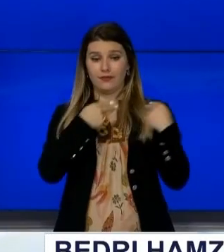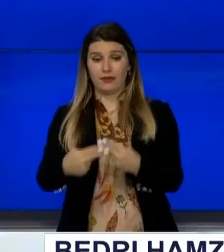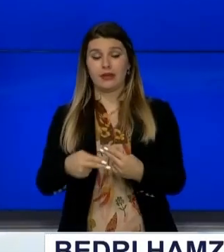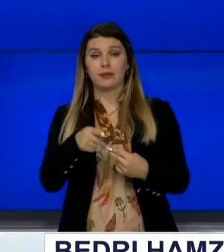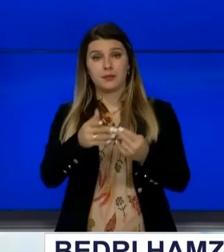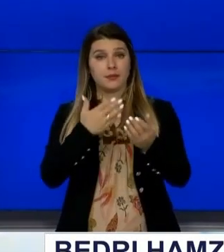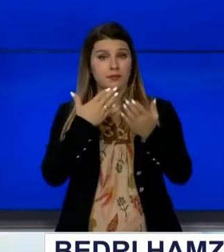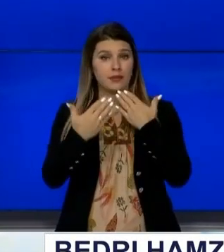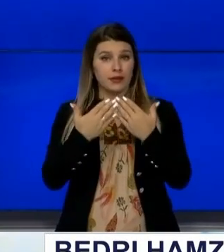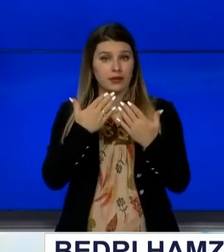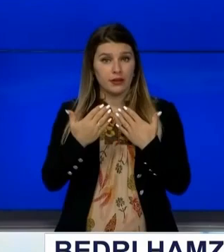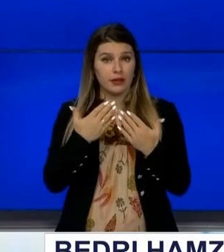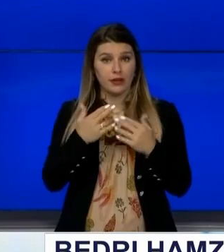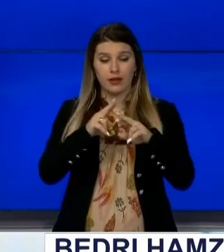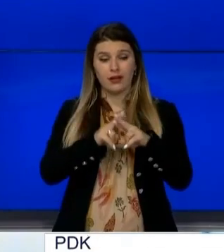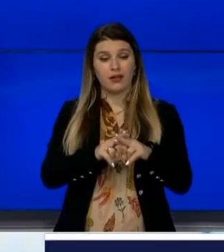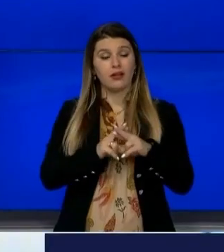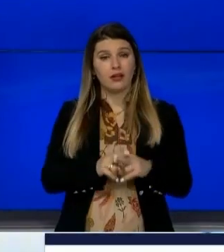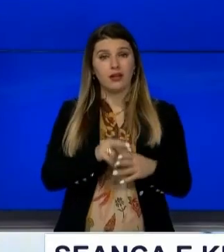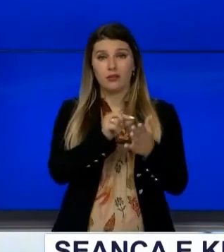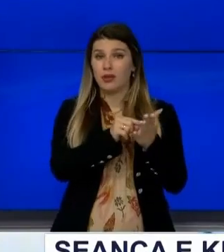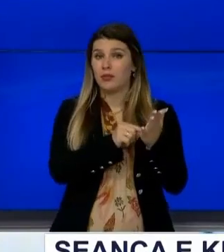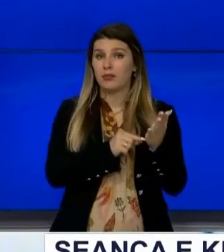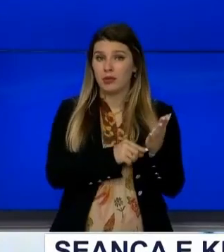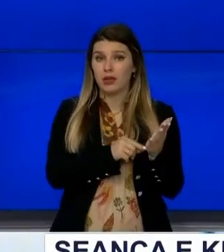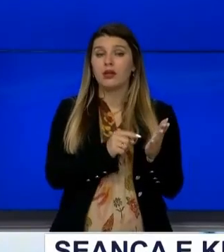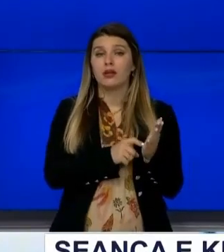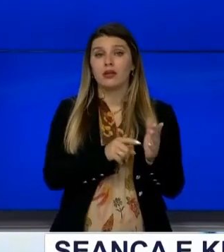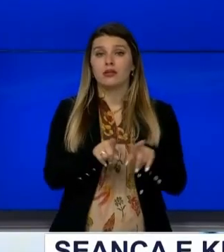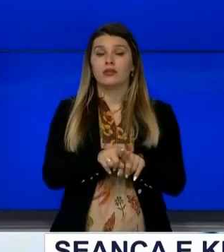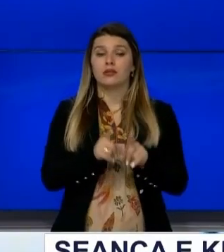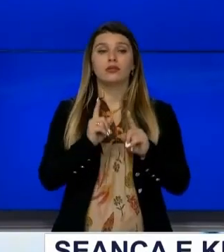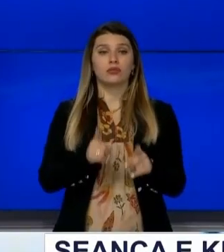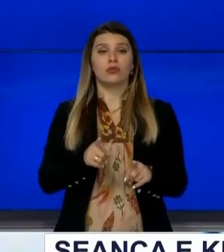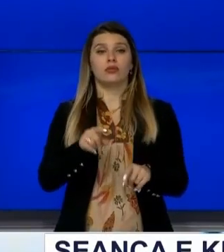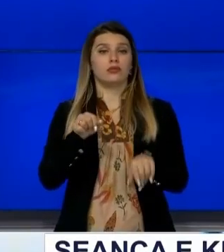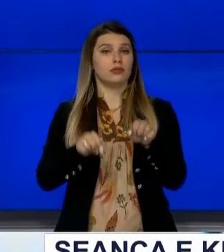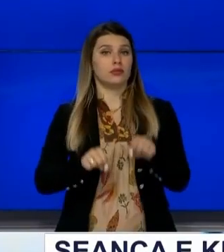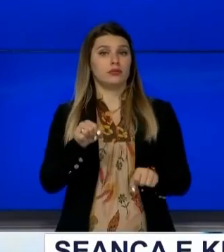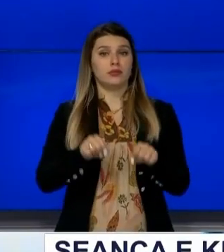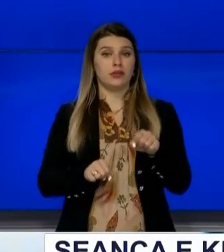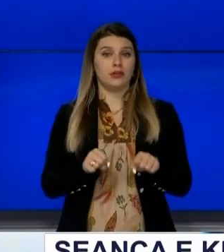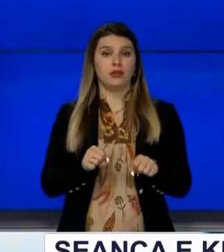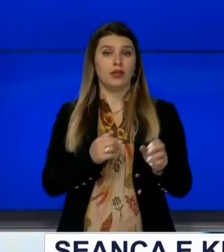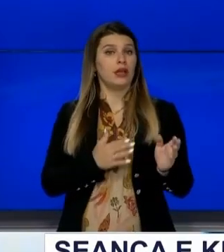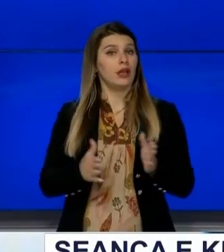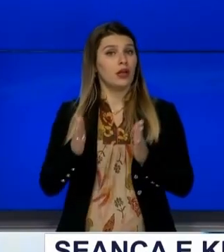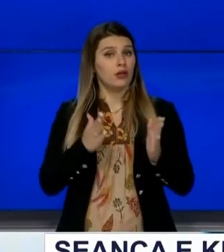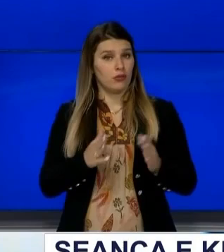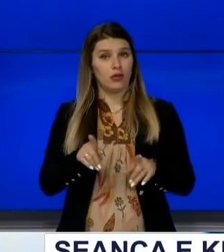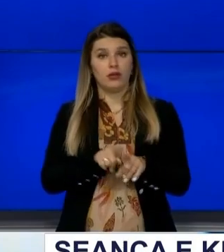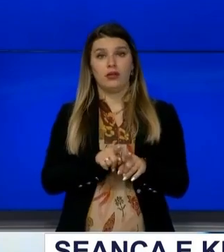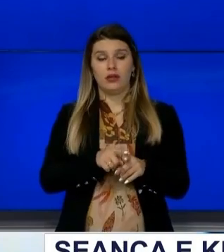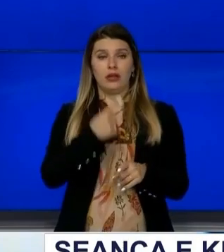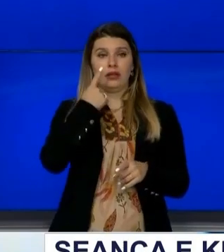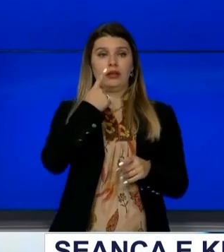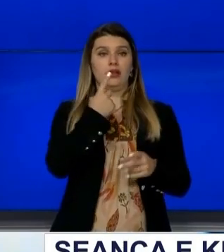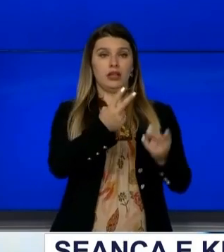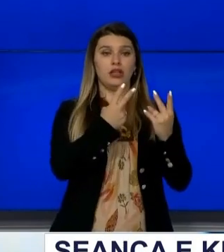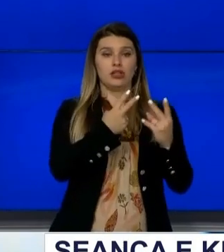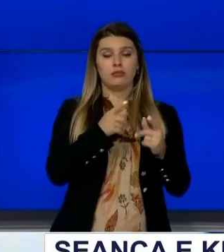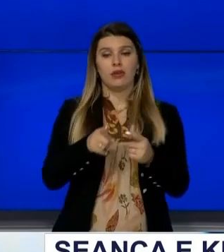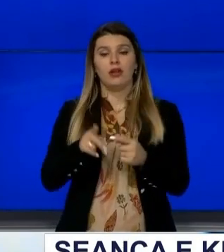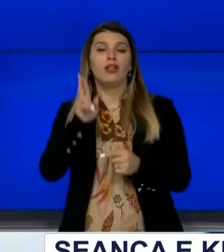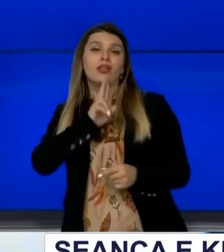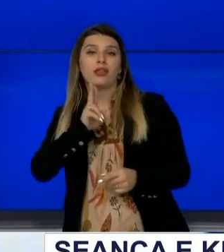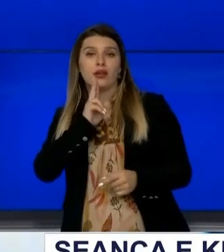seancat e kaluara Atëhere për me qenë korekt Se nuk mund thom që një legjë është majran se shumë se so ligjit jetër Se